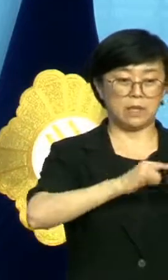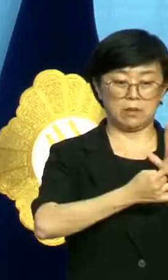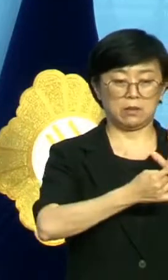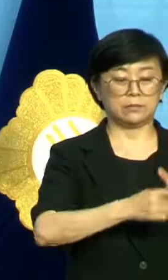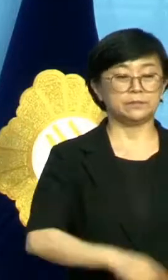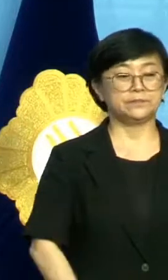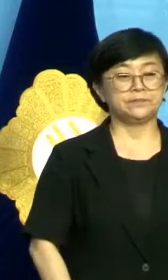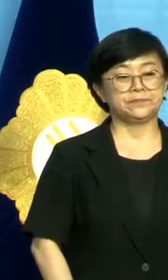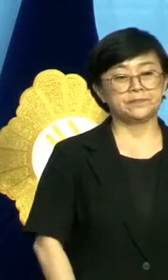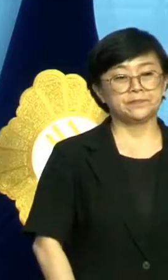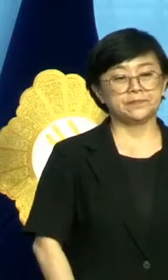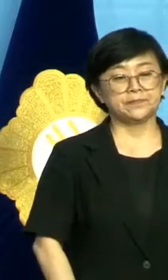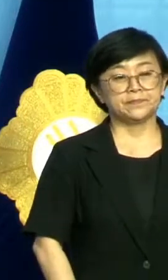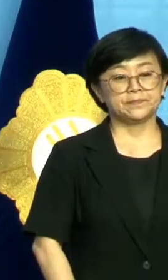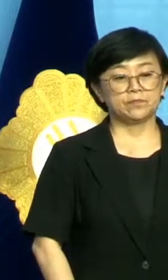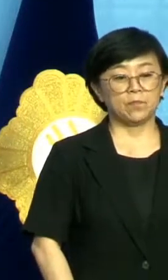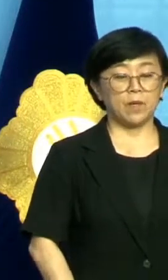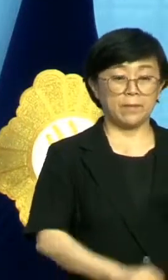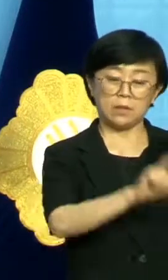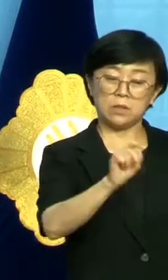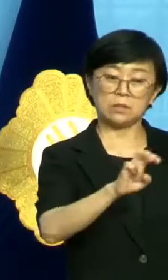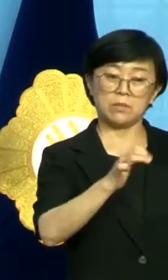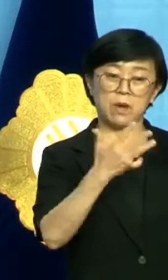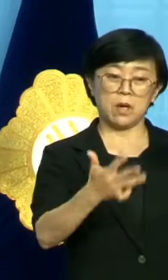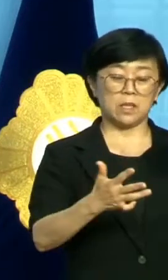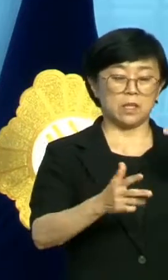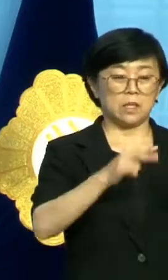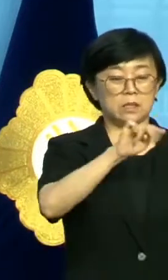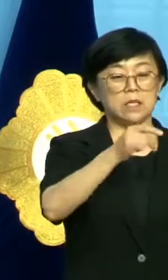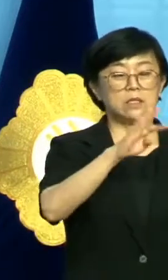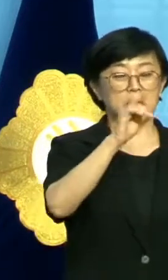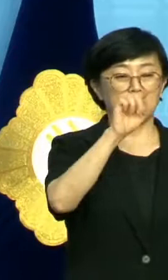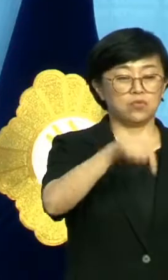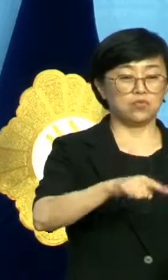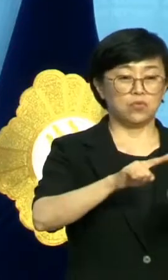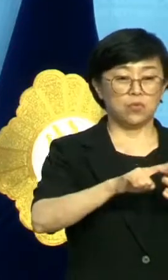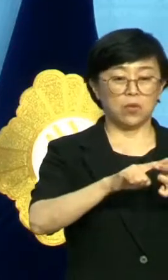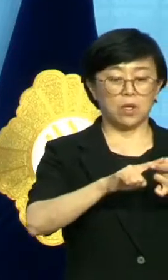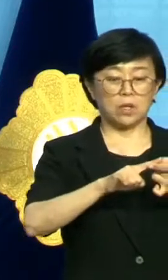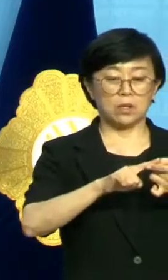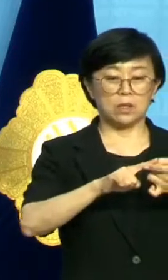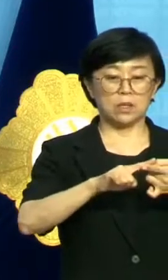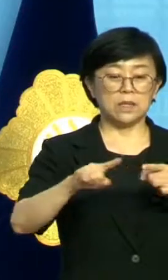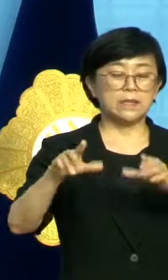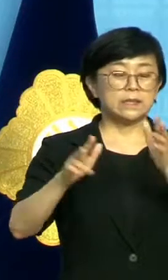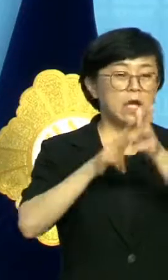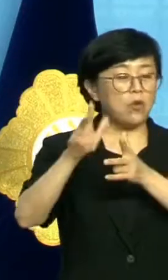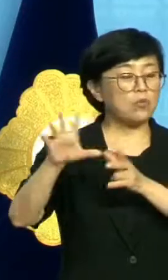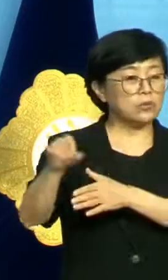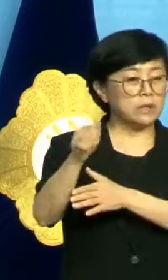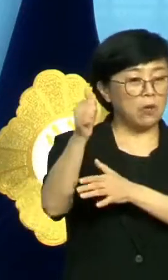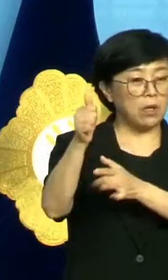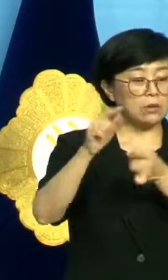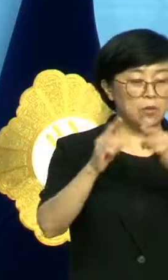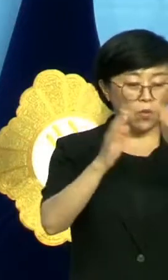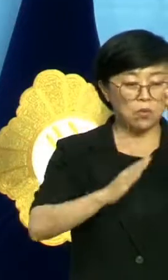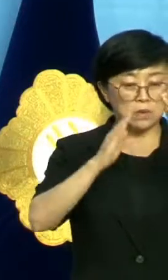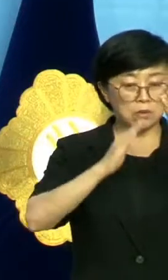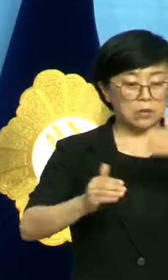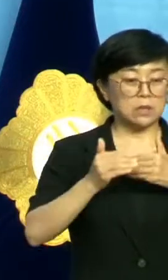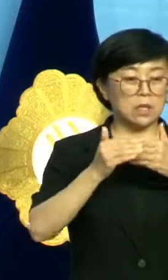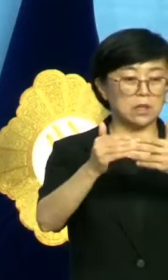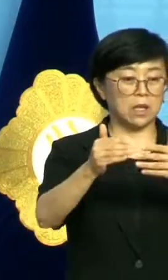8월 28일 국회 산자위 전체에 의해서 성윤모 산업부 장관은 공론조사를 진행한